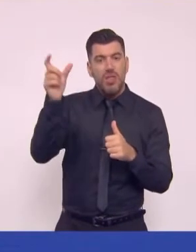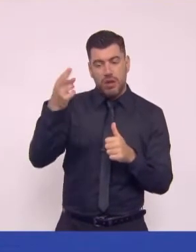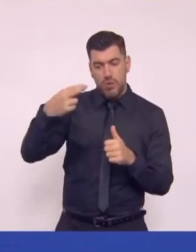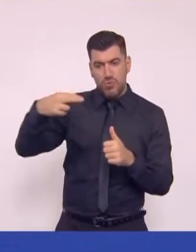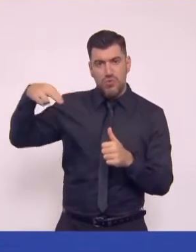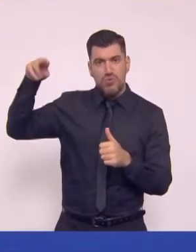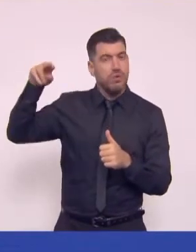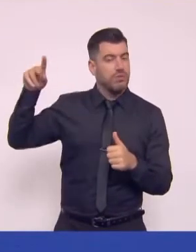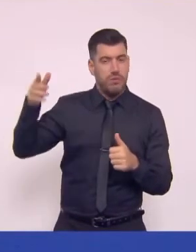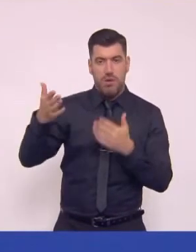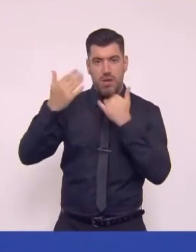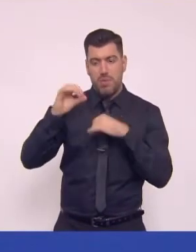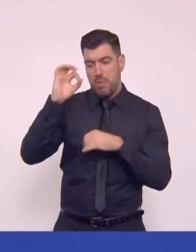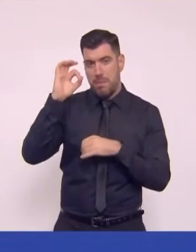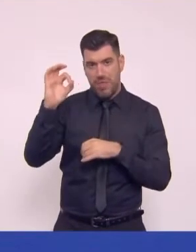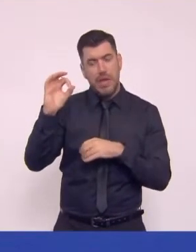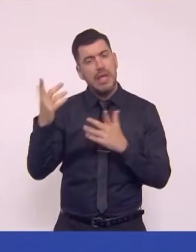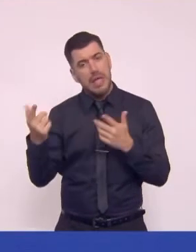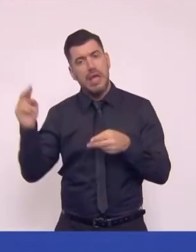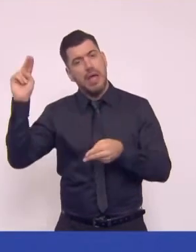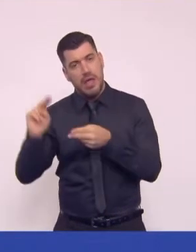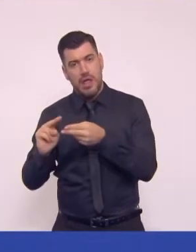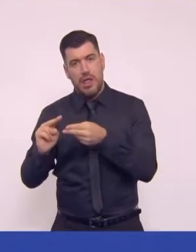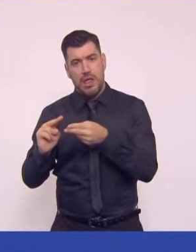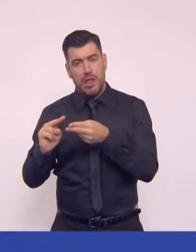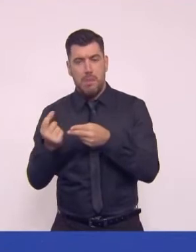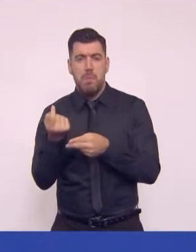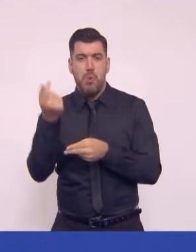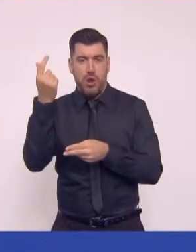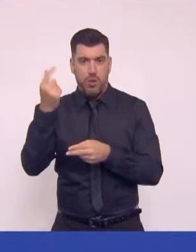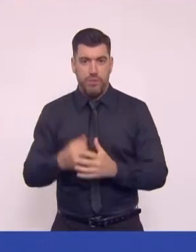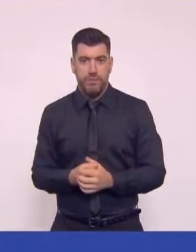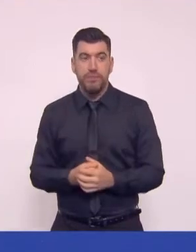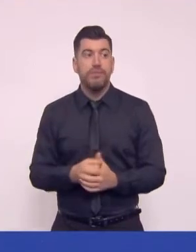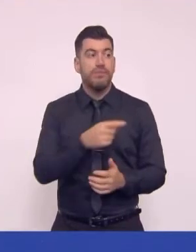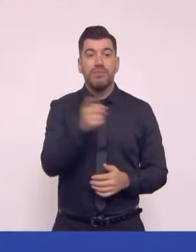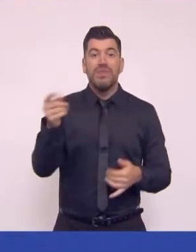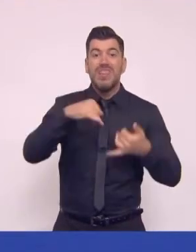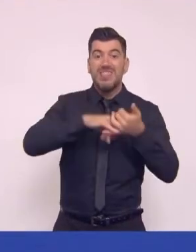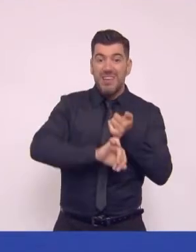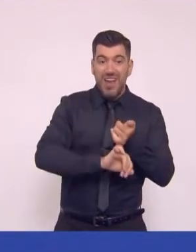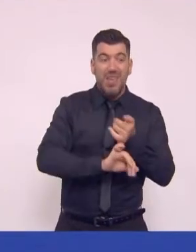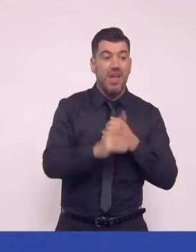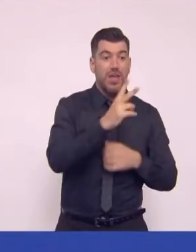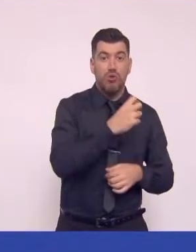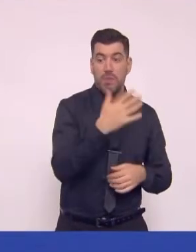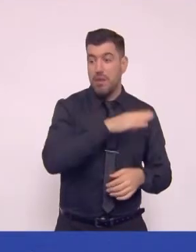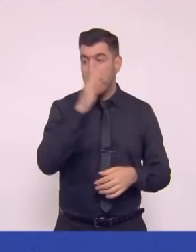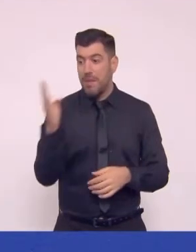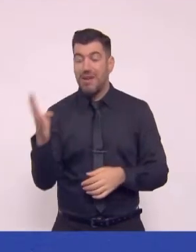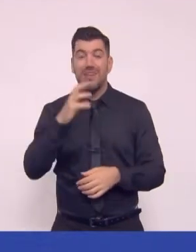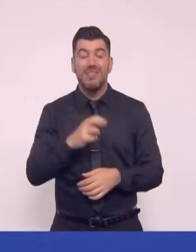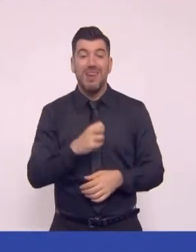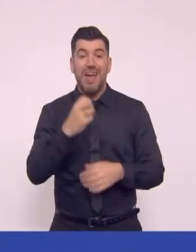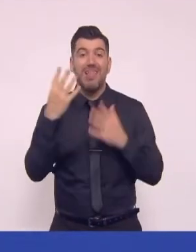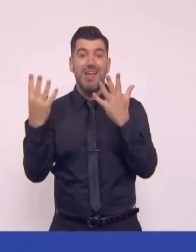σε νέους και ιδιαίτερα σε ζευγάρια ηλικίας 25 με 39 ετών. Είναι η δράση